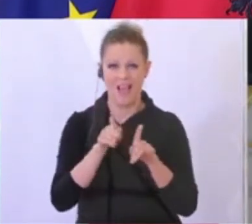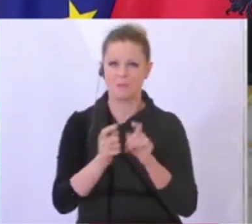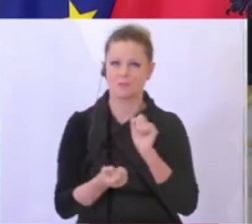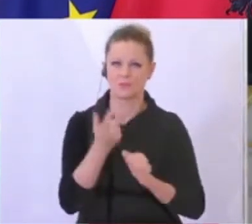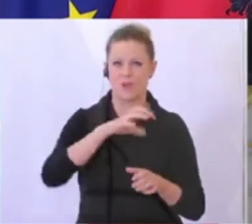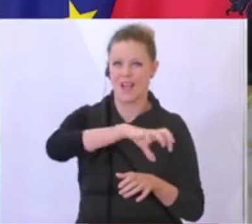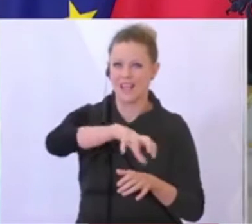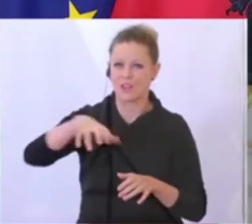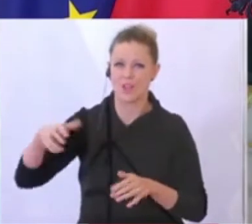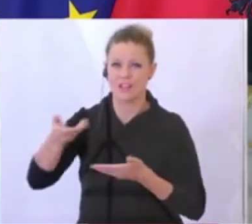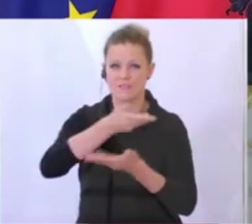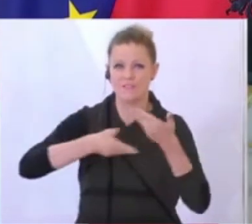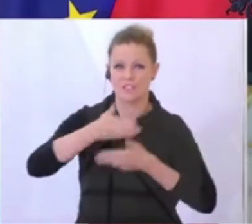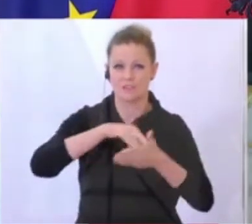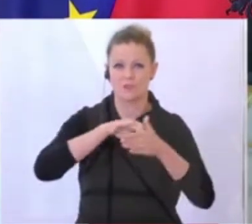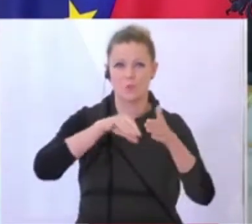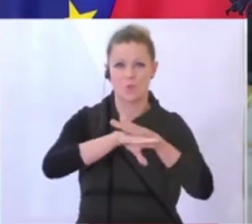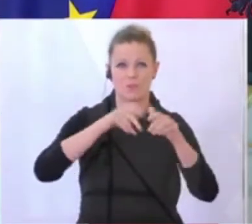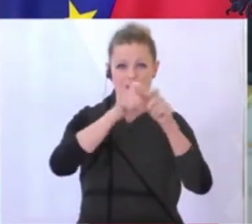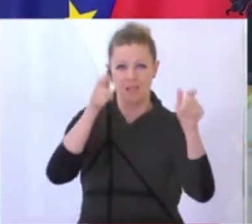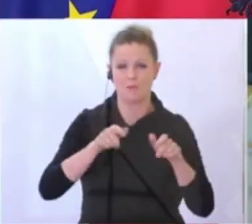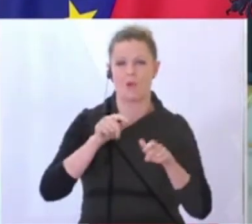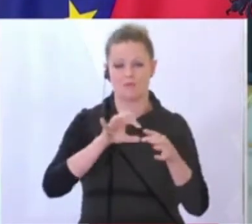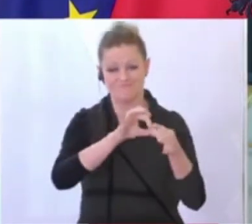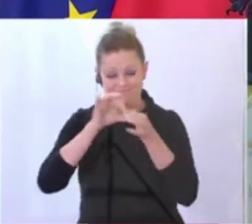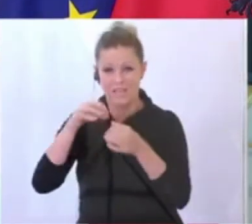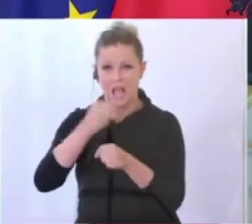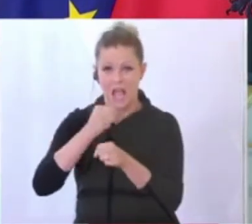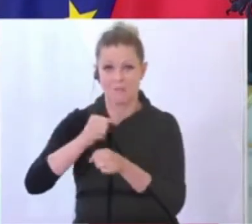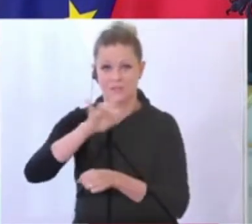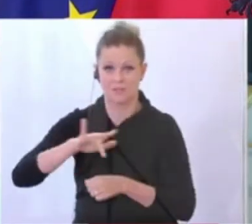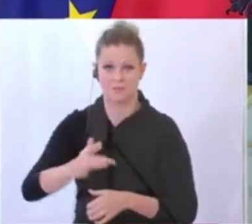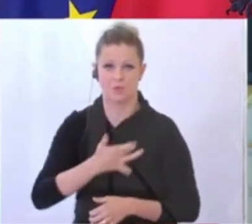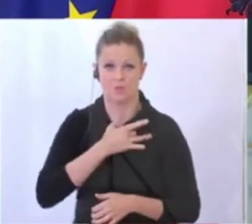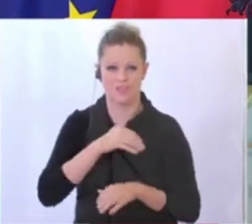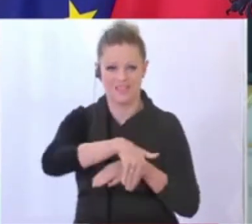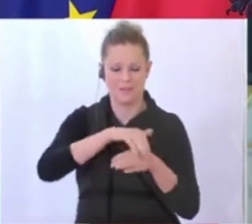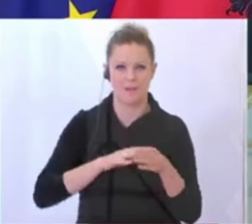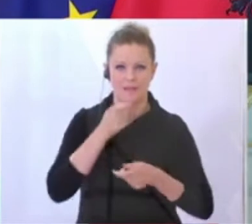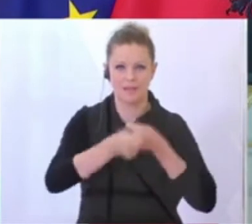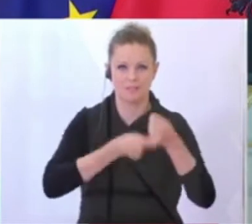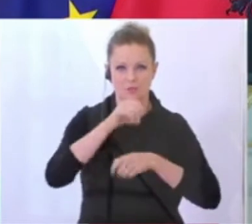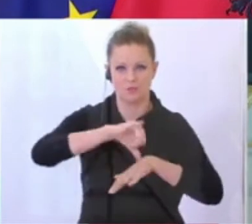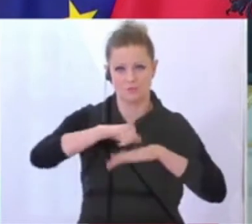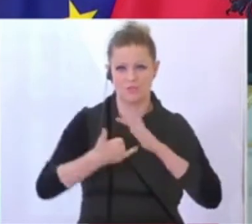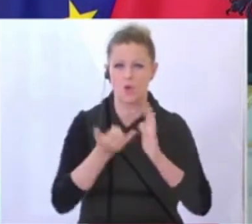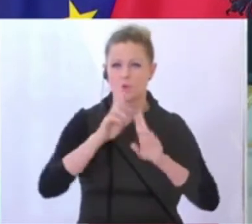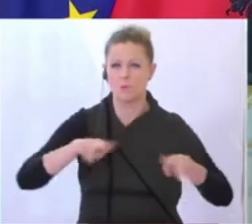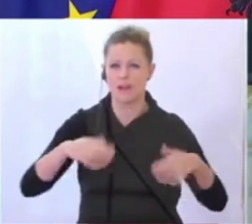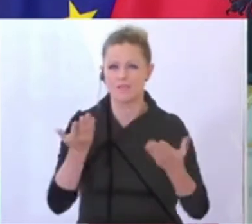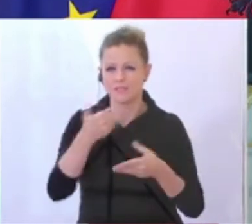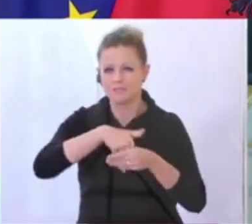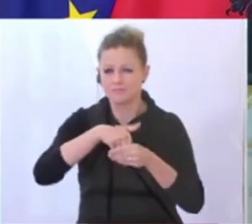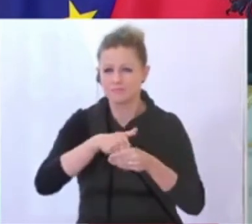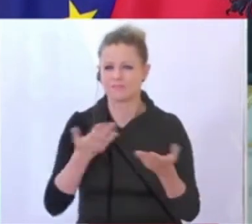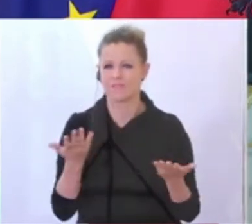Wirtschaftsunternehmen und damit auch die Arbeitsplätze vor Ort betrifft. Denn Gemeindeinvestitionsprojekte, das sind in aller Regel solche, die